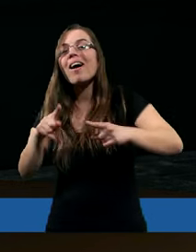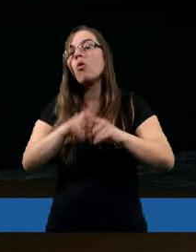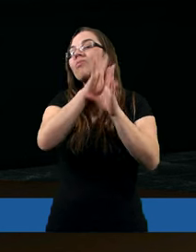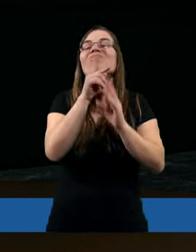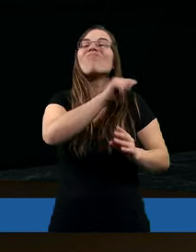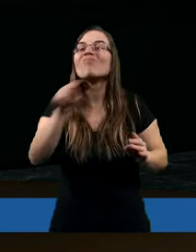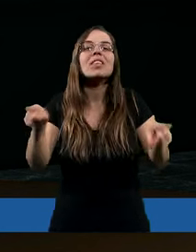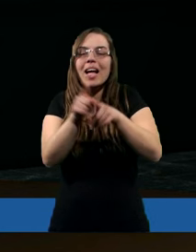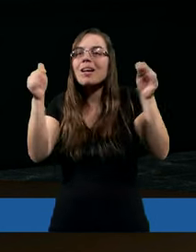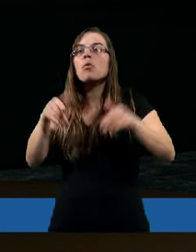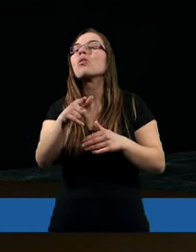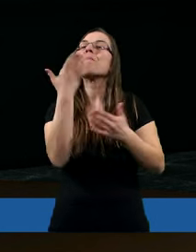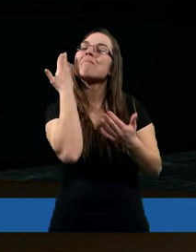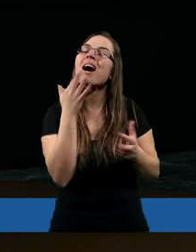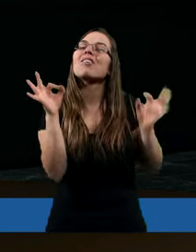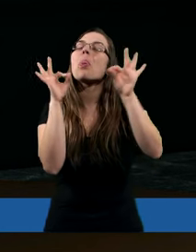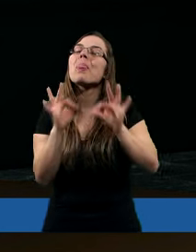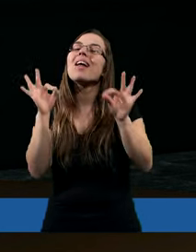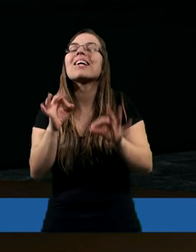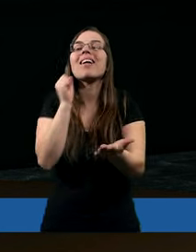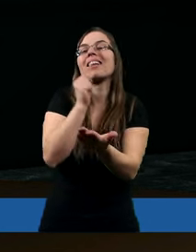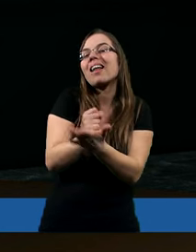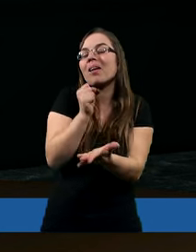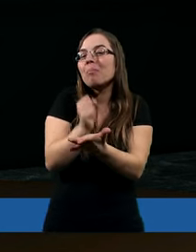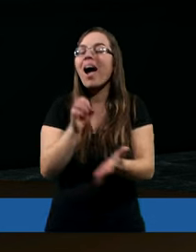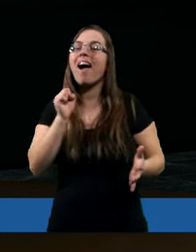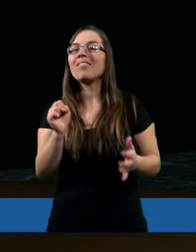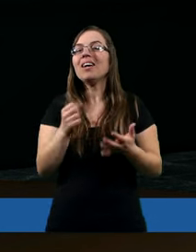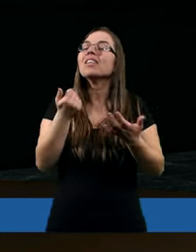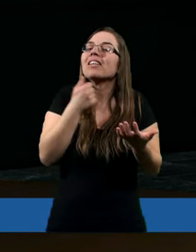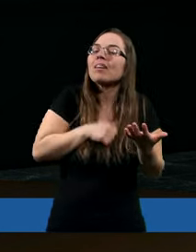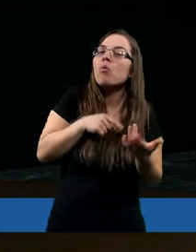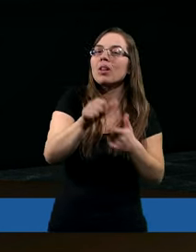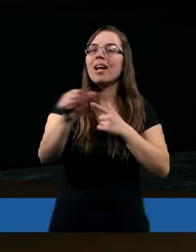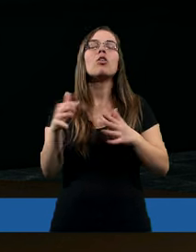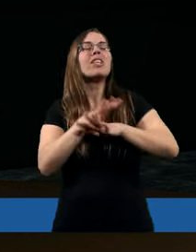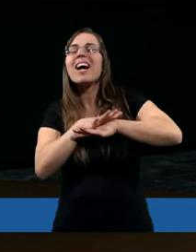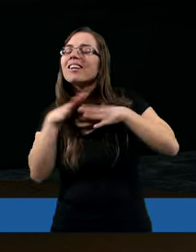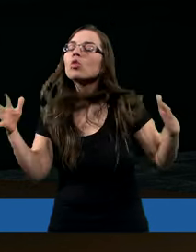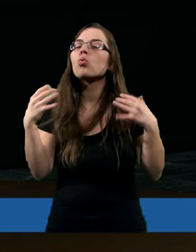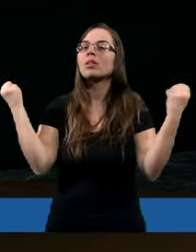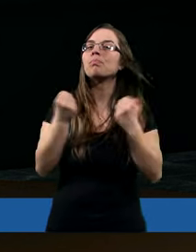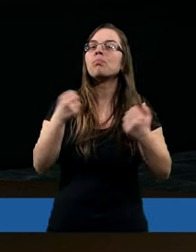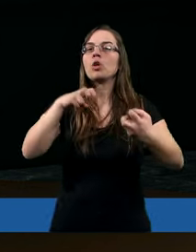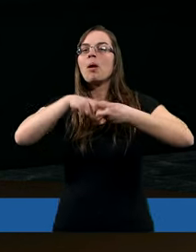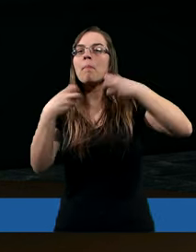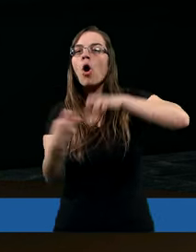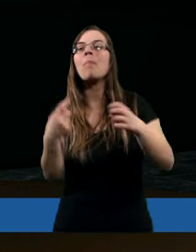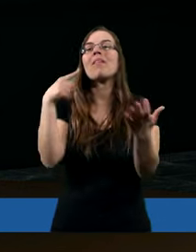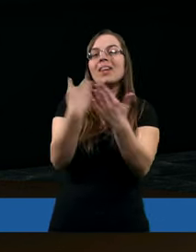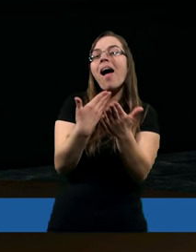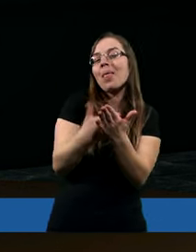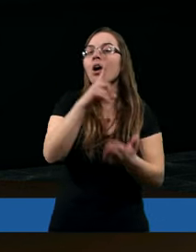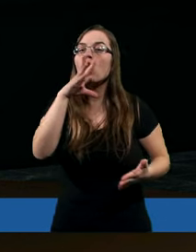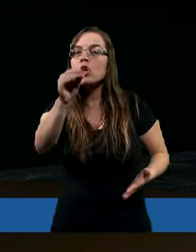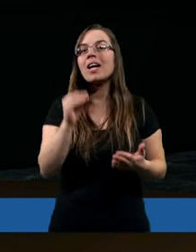bardzo ważna i delikatna kwestia. I ja myślę, że to jest ogólnie duży problem, właśnie dlatego, że